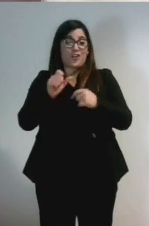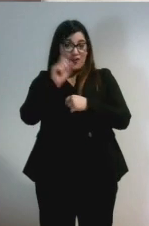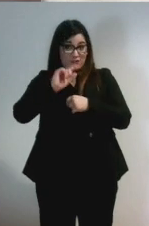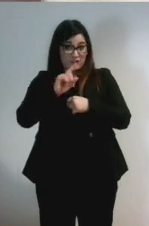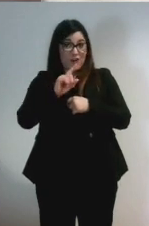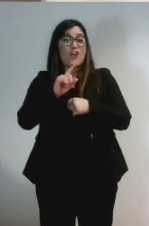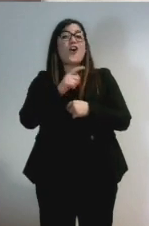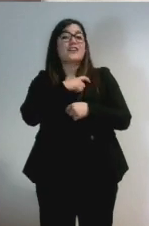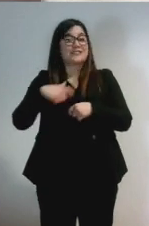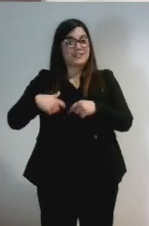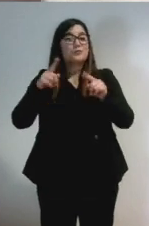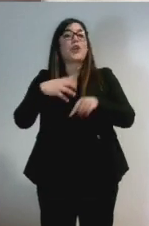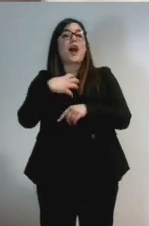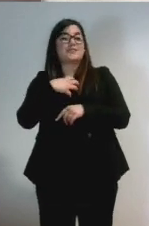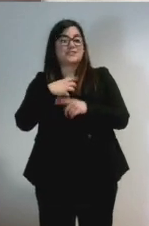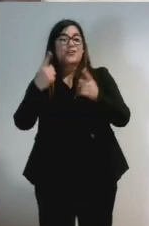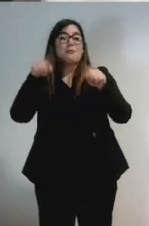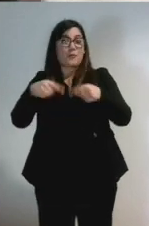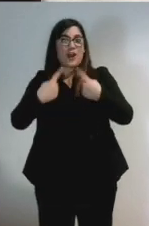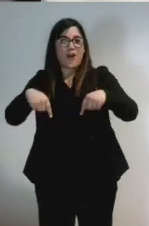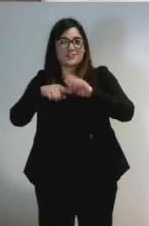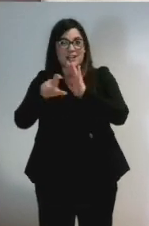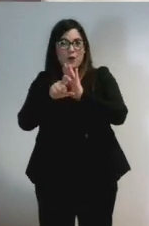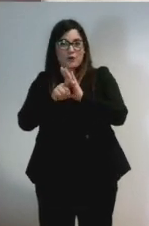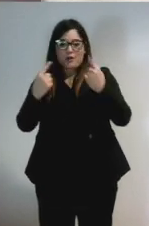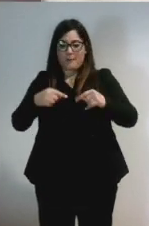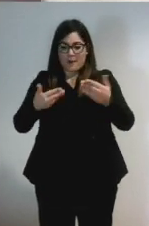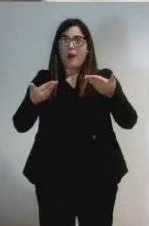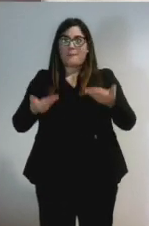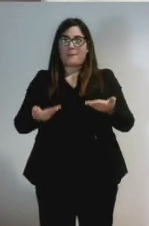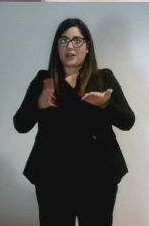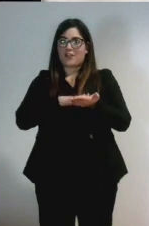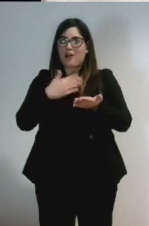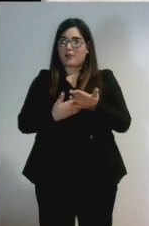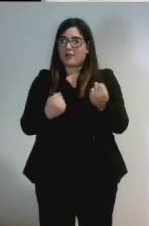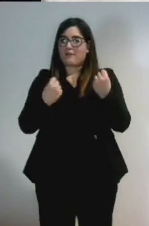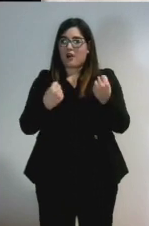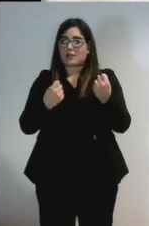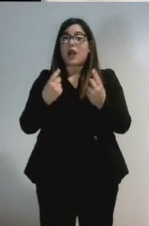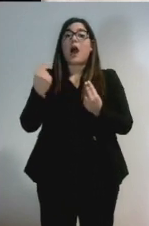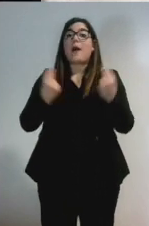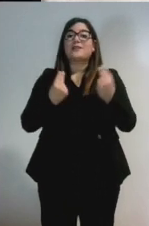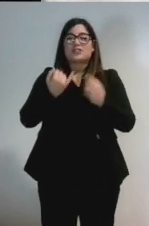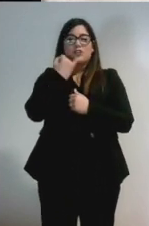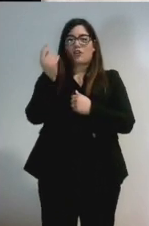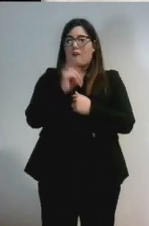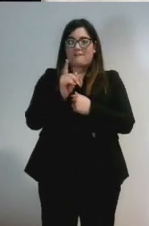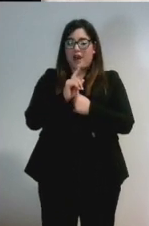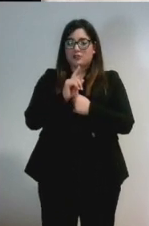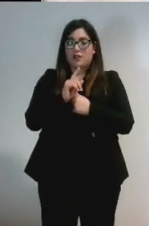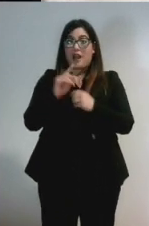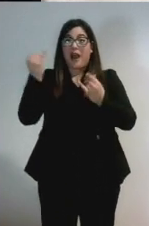assessori e consiglieri comunali, ha un peso enorme. Se fare l'amministratore non è facile, fare il giovane amministratore è ancora